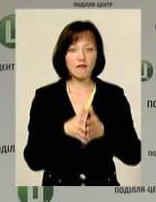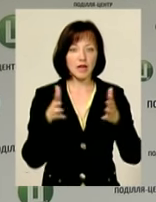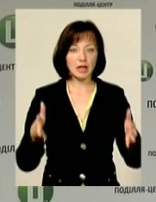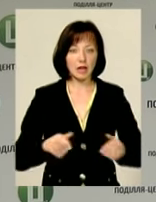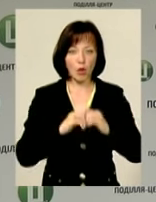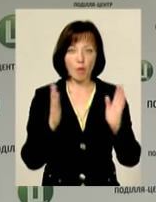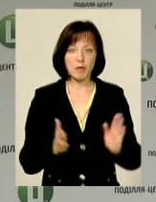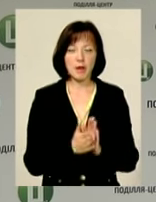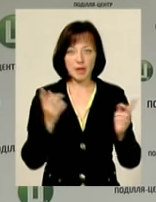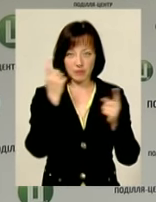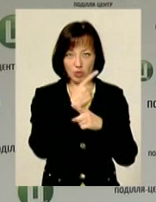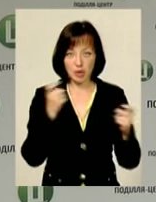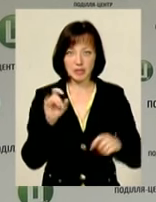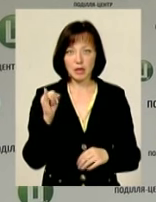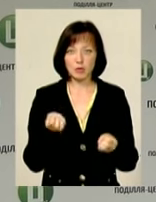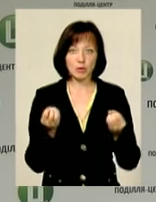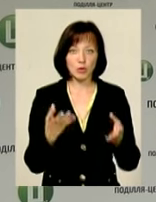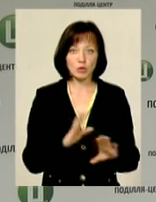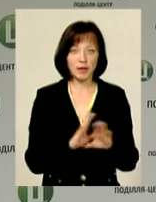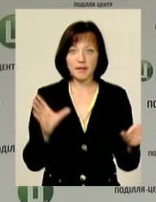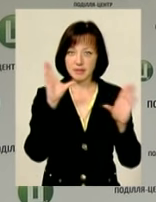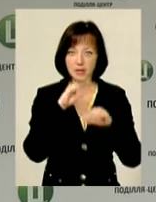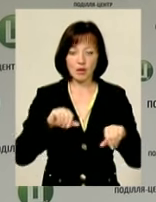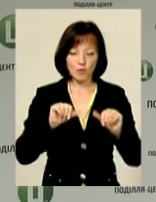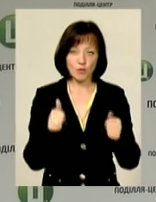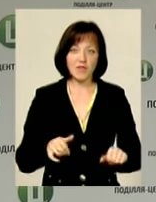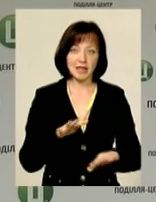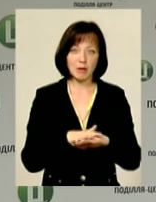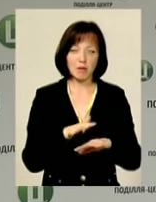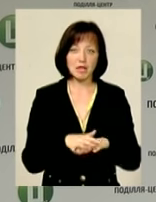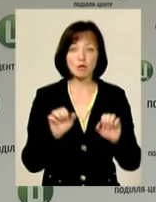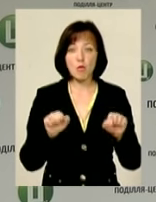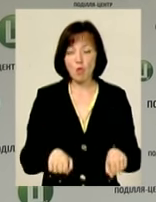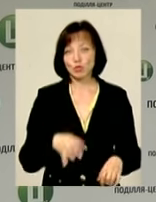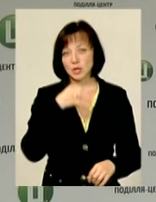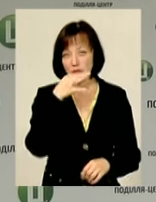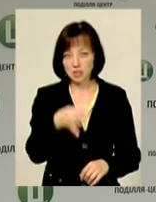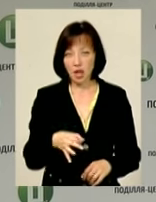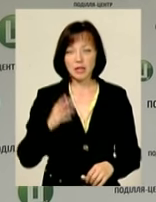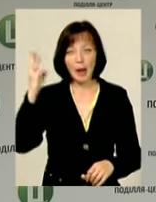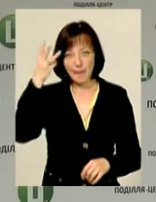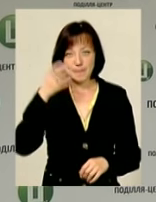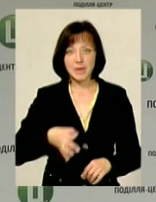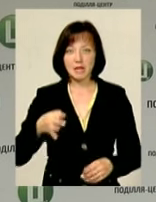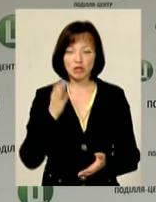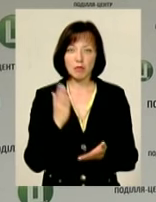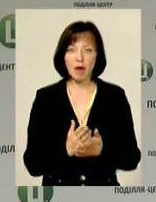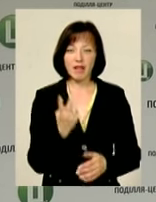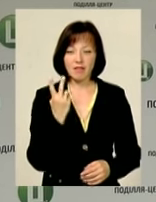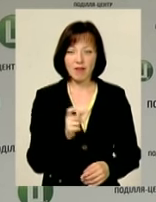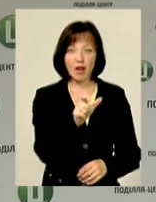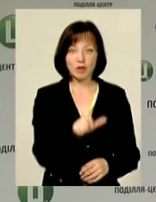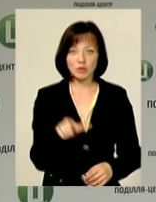інформації і просто не встигають формувати таблиці Можу лише сказати про те, що Хмельниччина має два 200